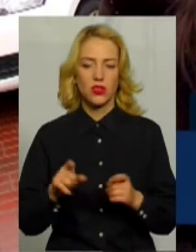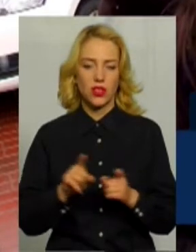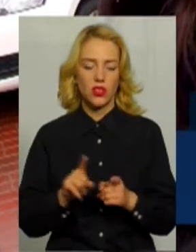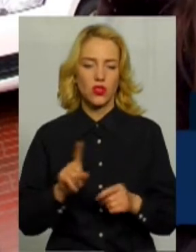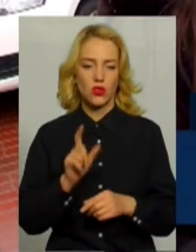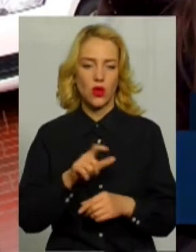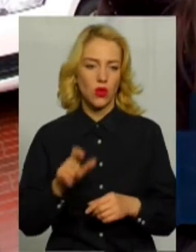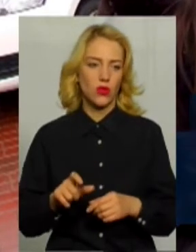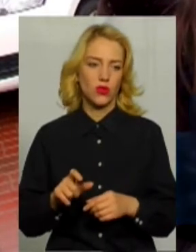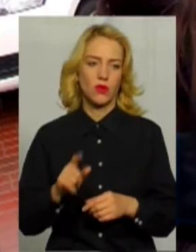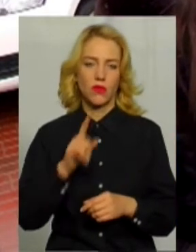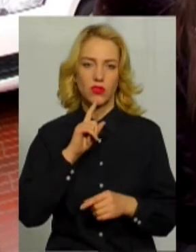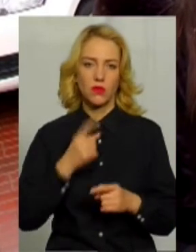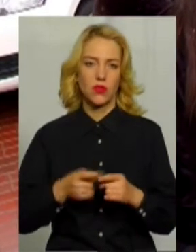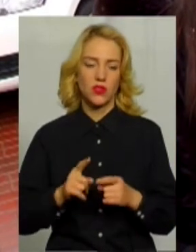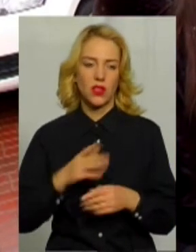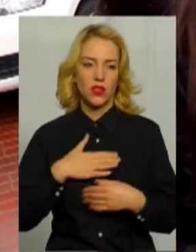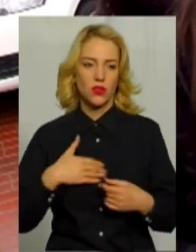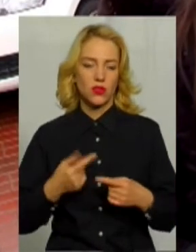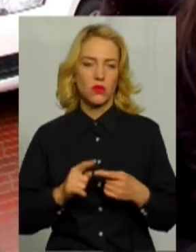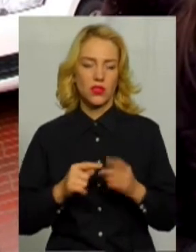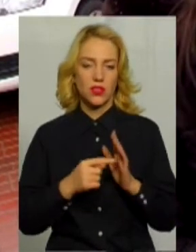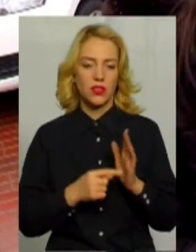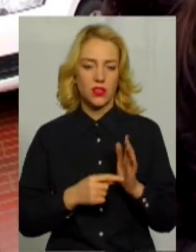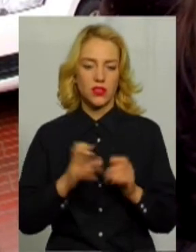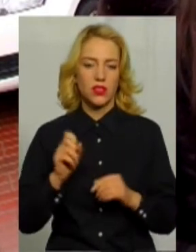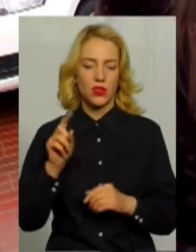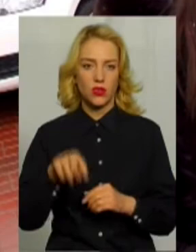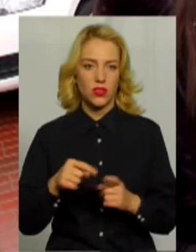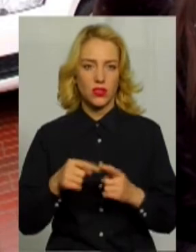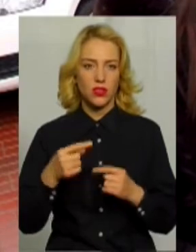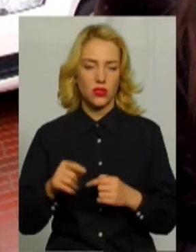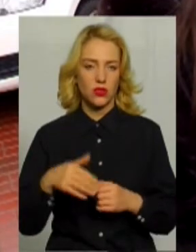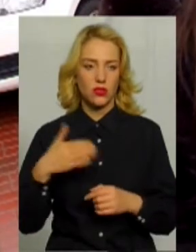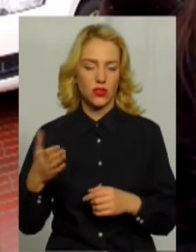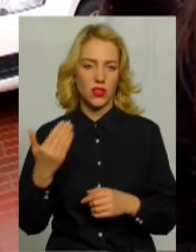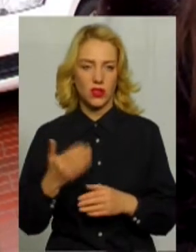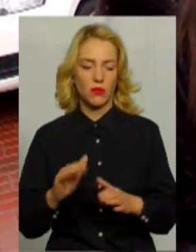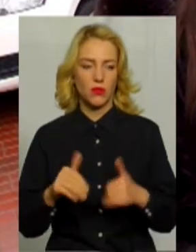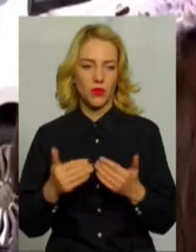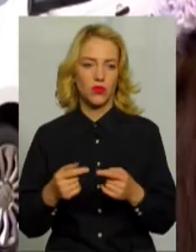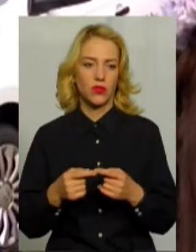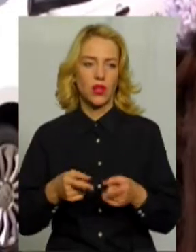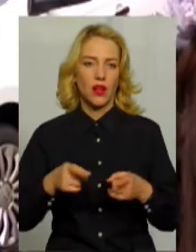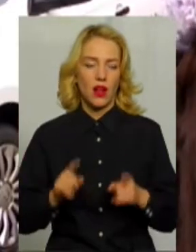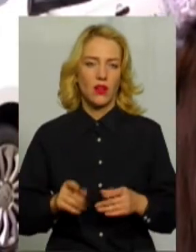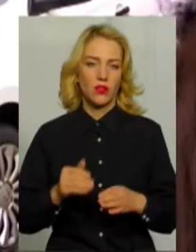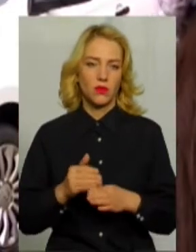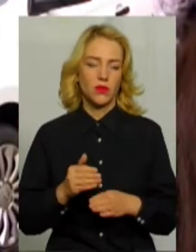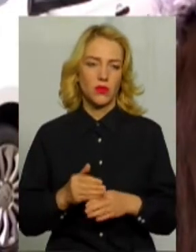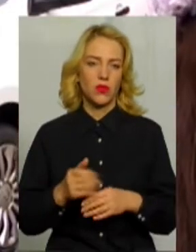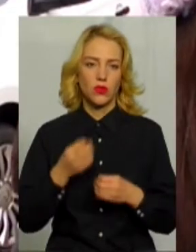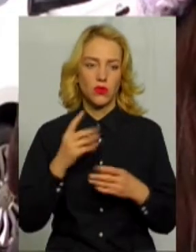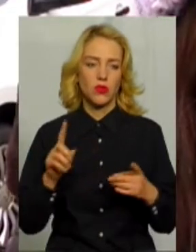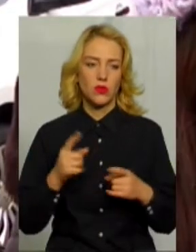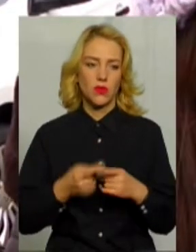і вони не хочуть цим ділитися. Хоча з іншої сторони їм пропонують реальну допомогу. І дуже добре, що про це